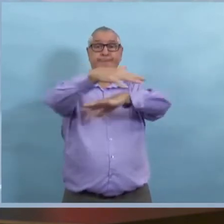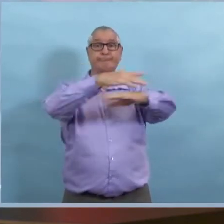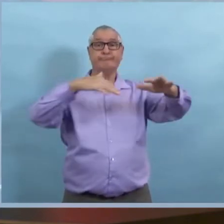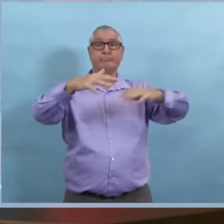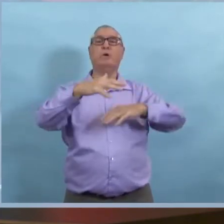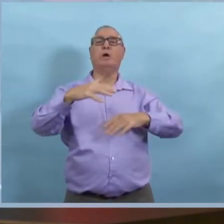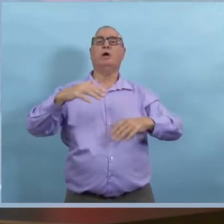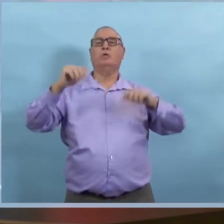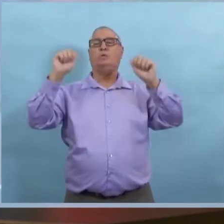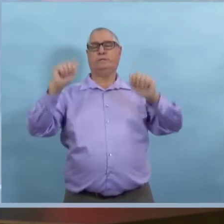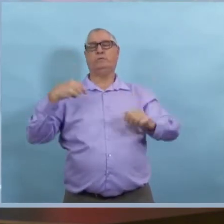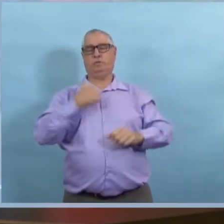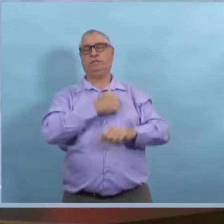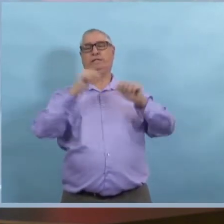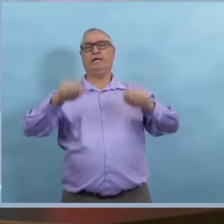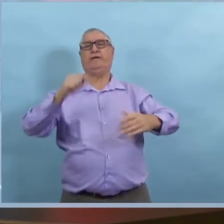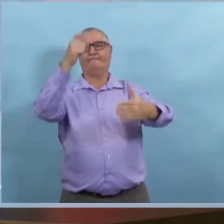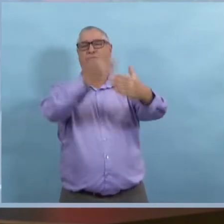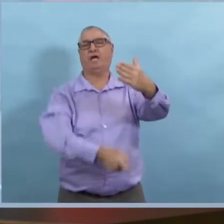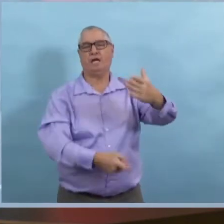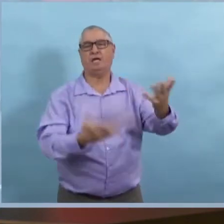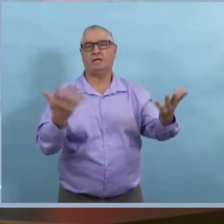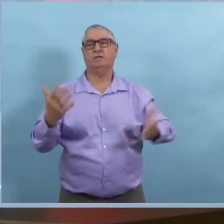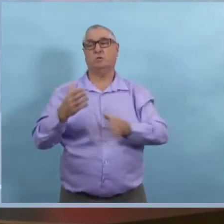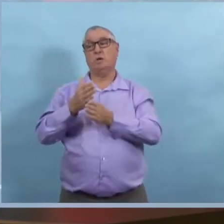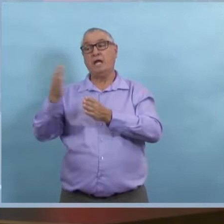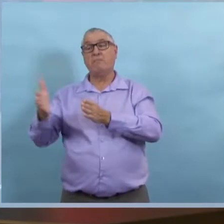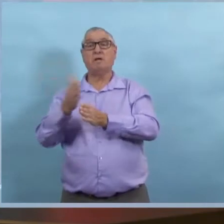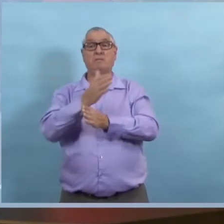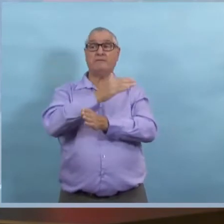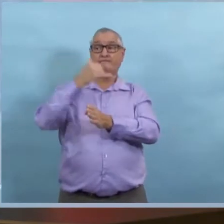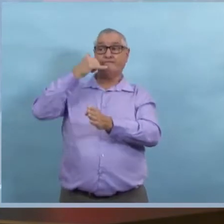fêtes, on a certainement la capacité de faire respecter la loi.